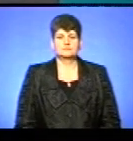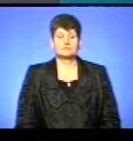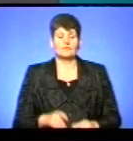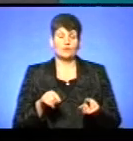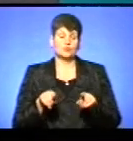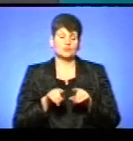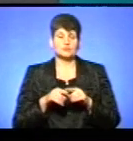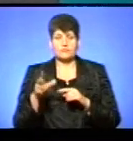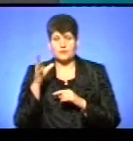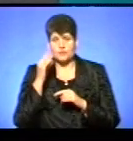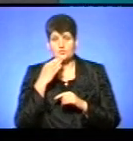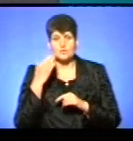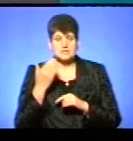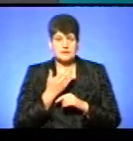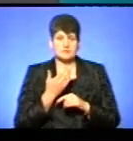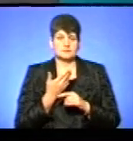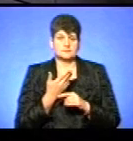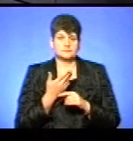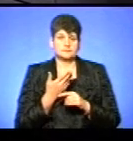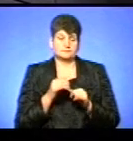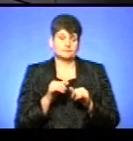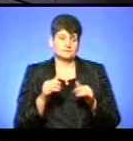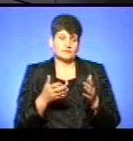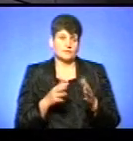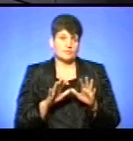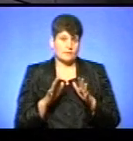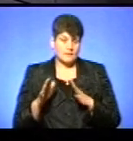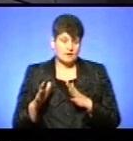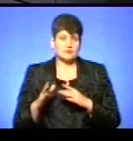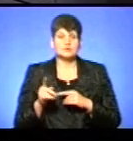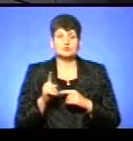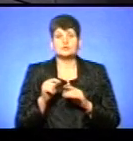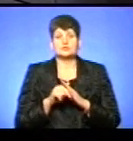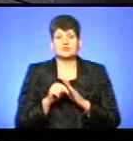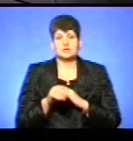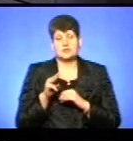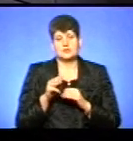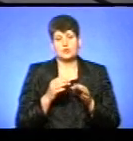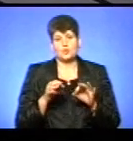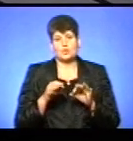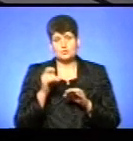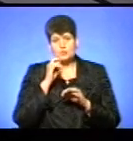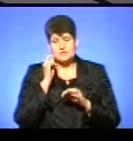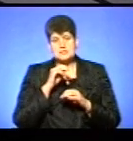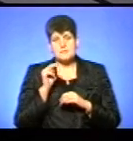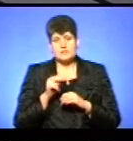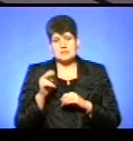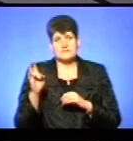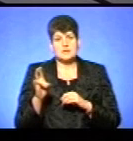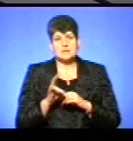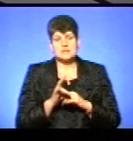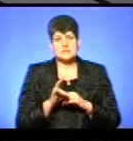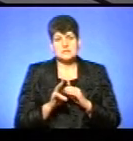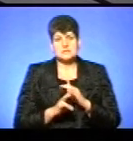Отож, враховуючи останні тенденції, що означає, зокрема, надання томусу українській православній церкві